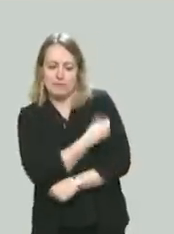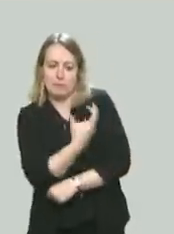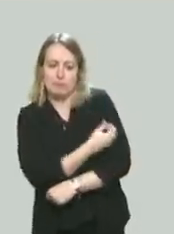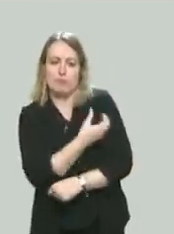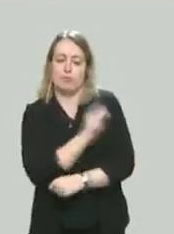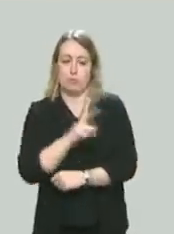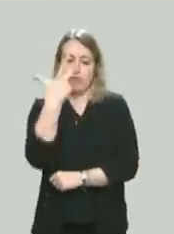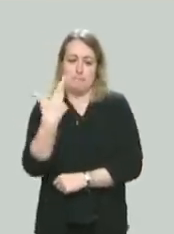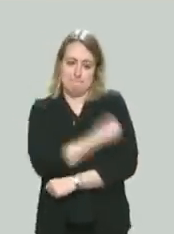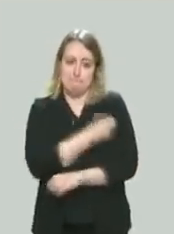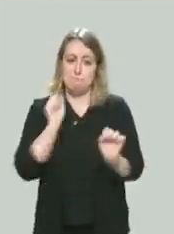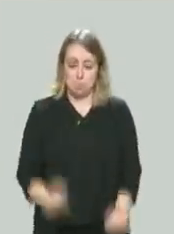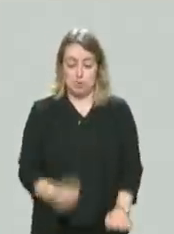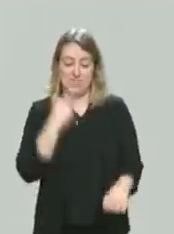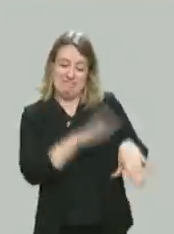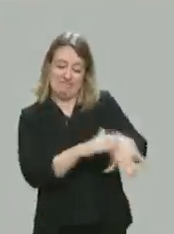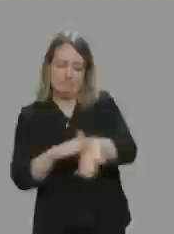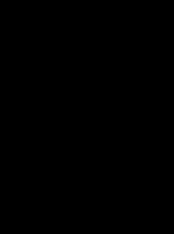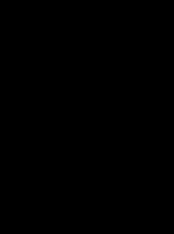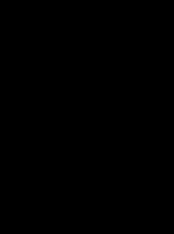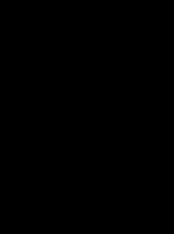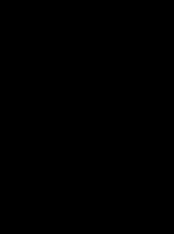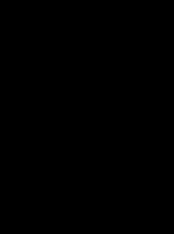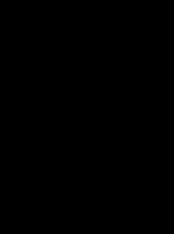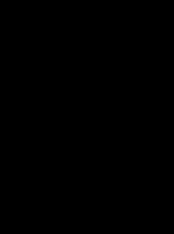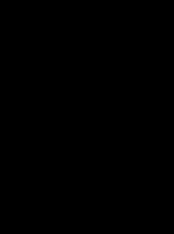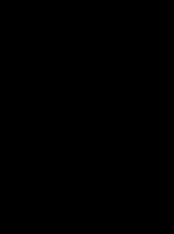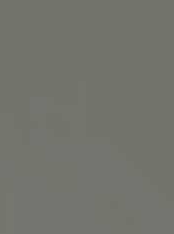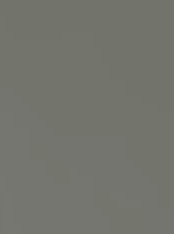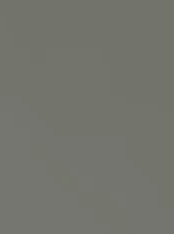et que nous invitons donc à se faire vacciner dans les deux prochains mois.